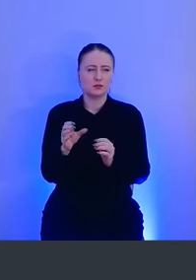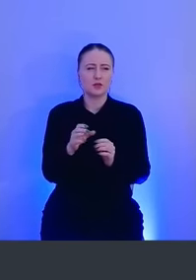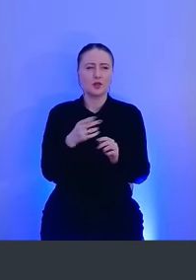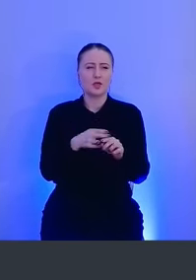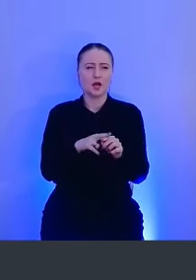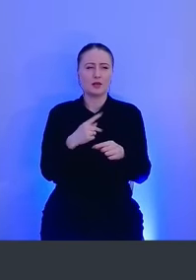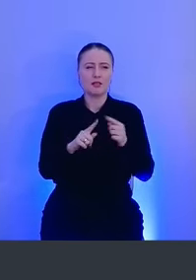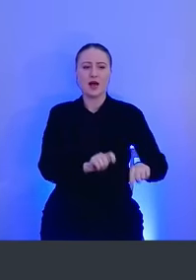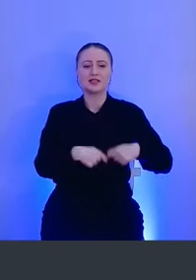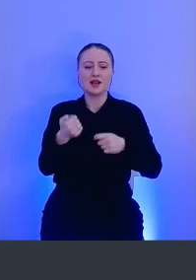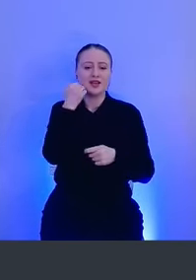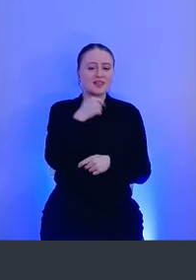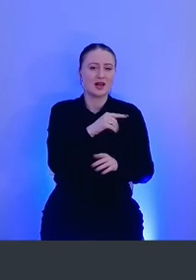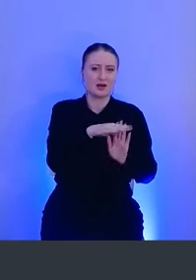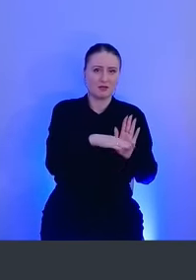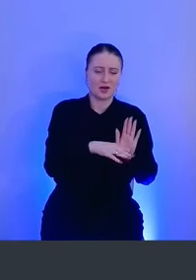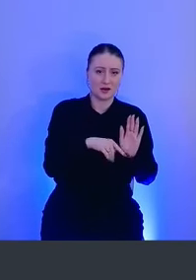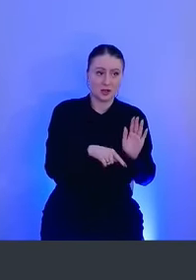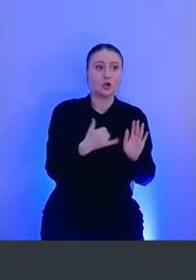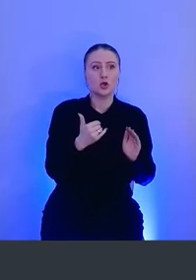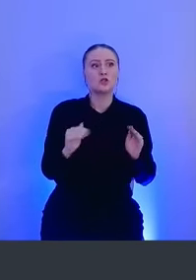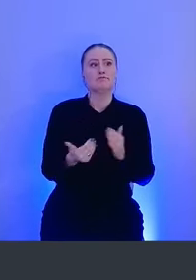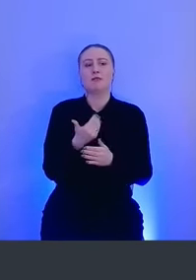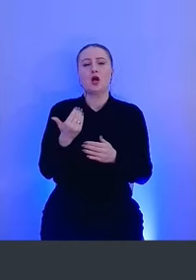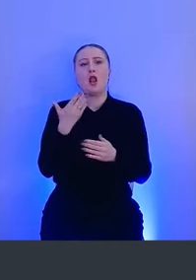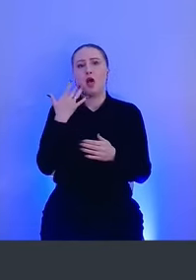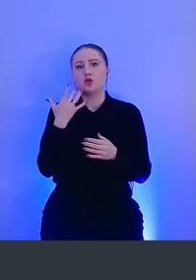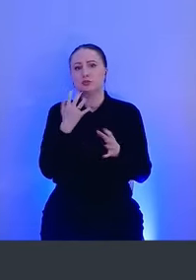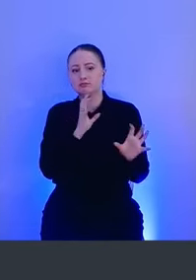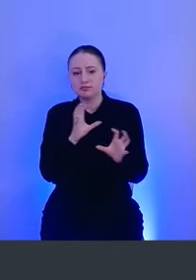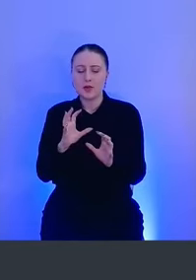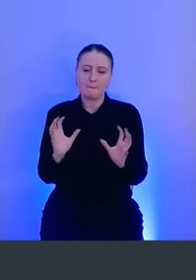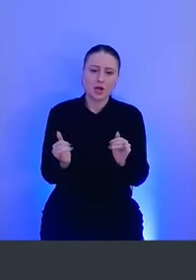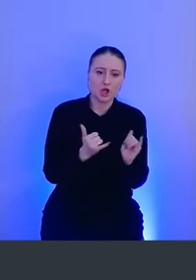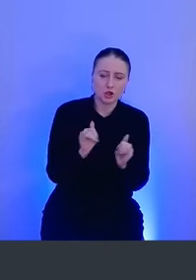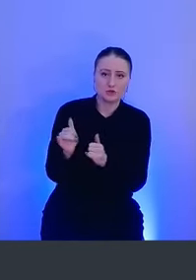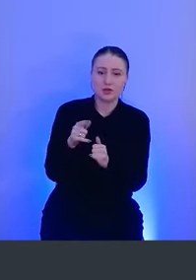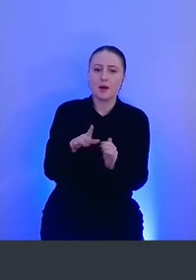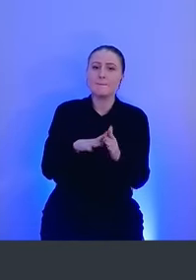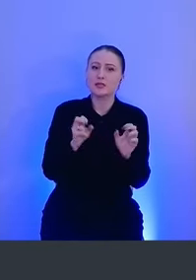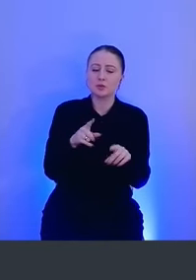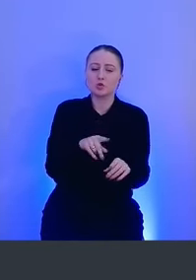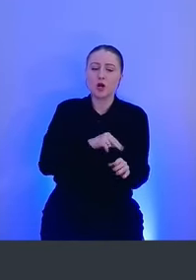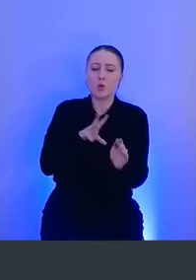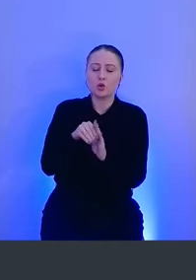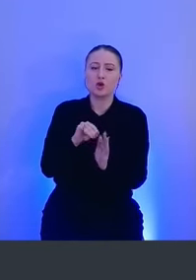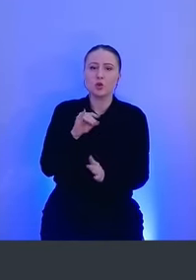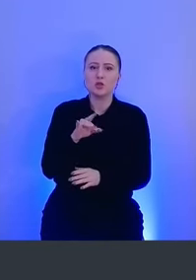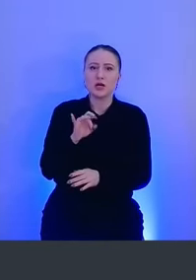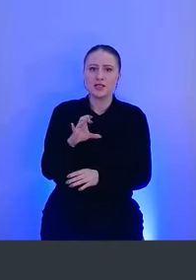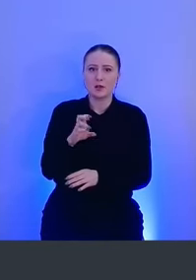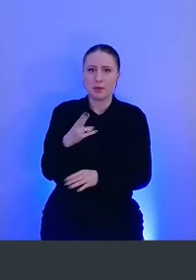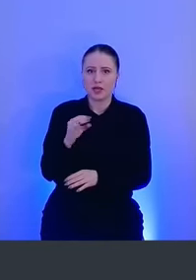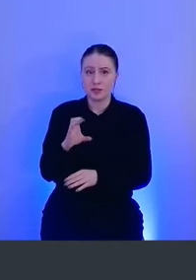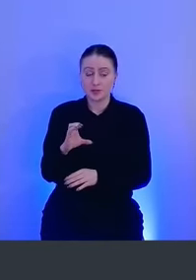extensions, которые теперь намного легче разрабатывать, поддерживать, и они намного безопаснее из-за того, что работают в юзерспейсе. Также